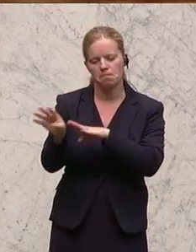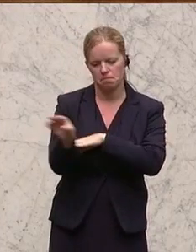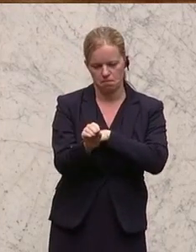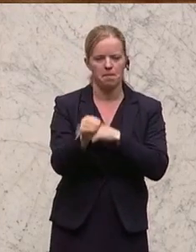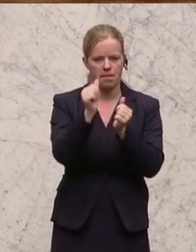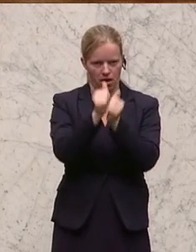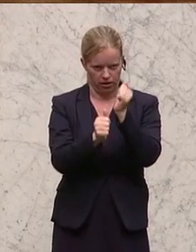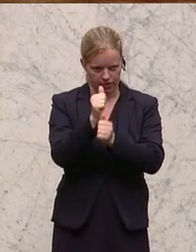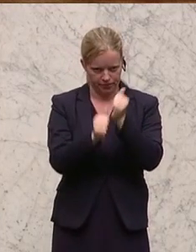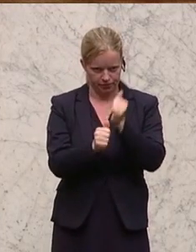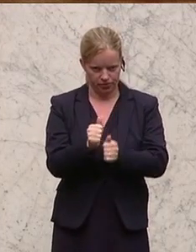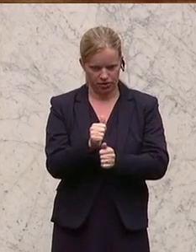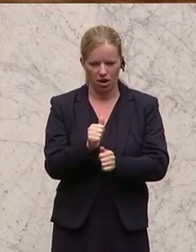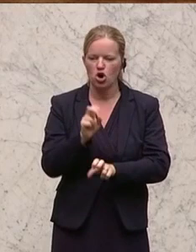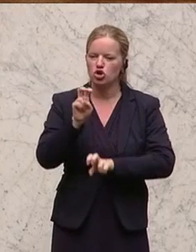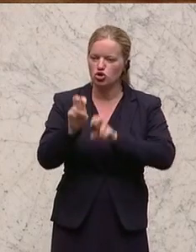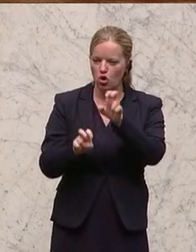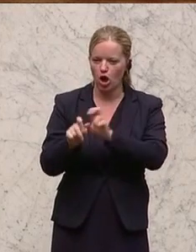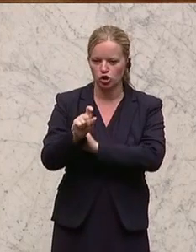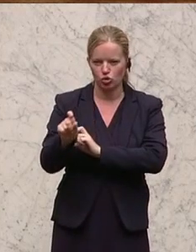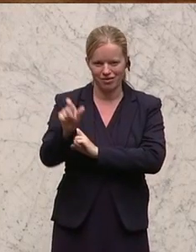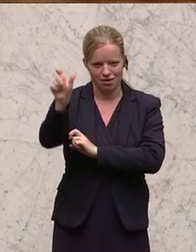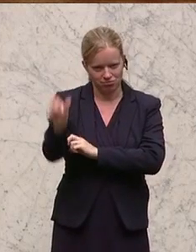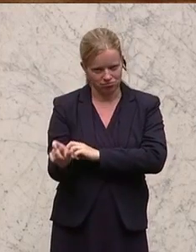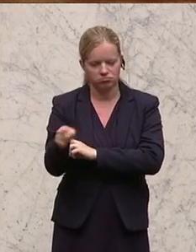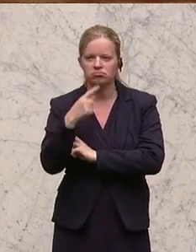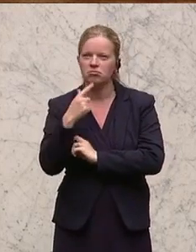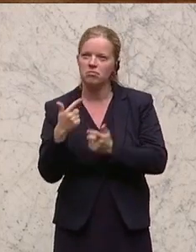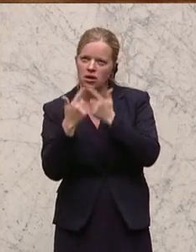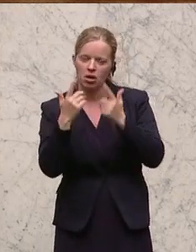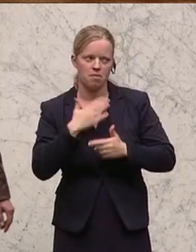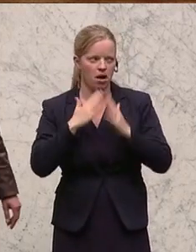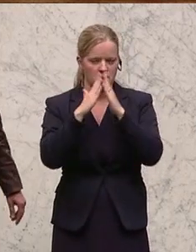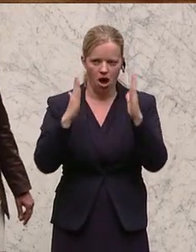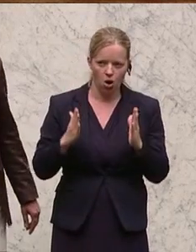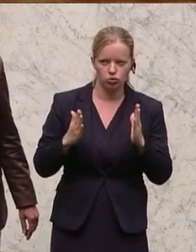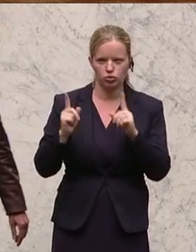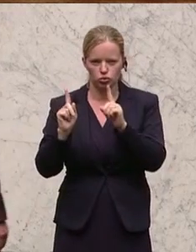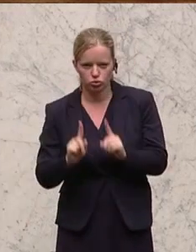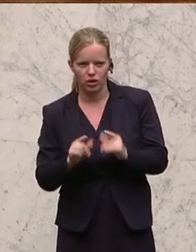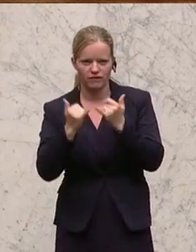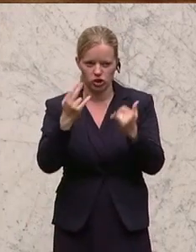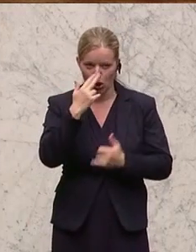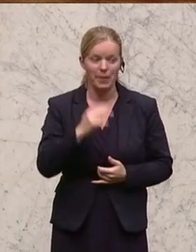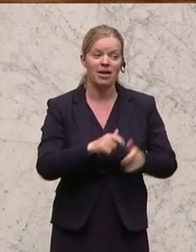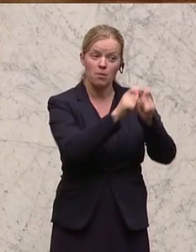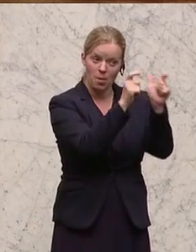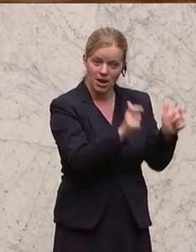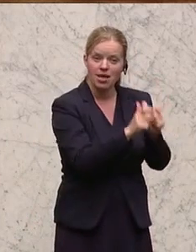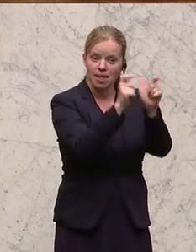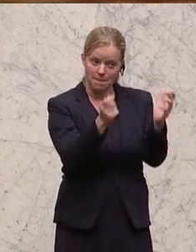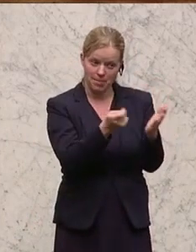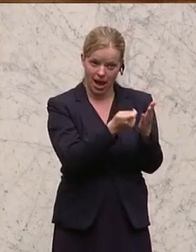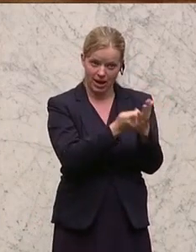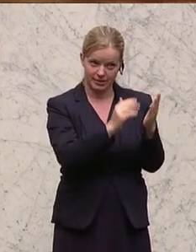Daraufhin hat der Steuerschuldner eine Erklärung abgegeben, welchen Zustand sein Haus hat. Und anhand des Immobilienpreisspiegels, der ja immer wieder im